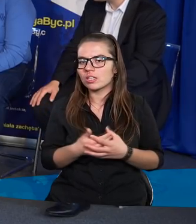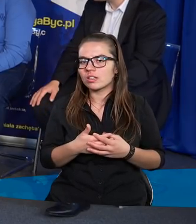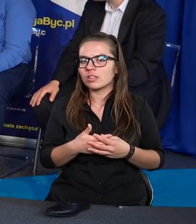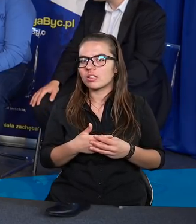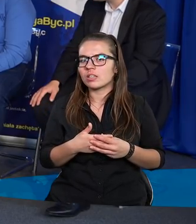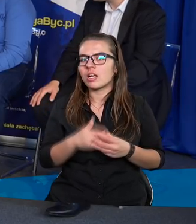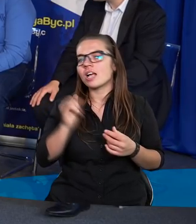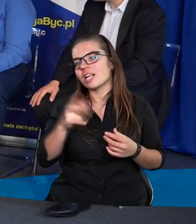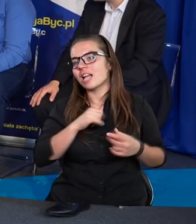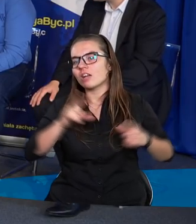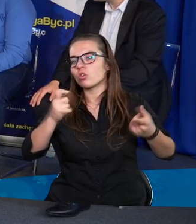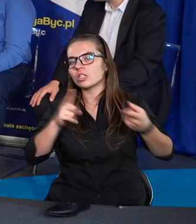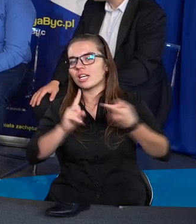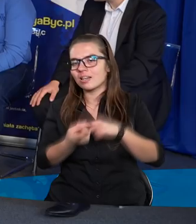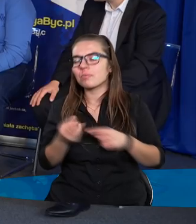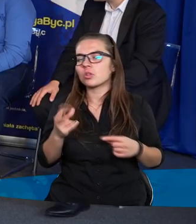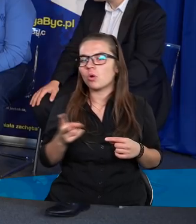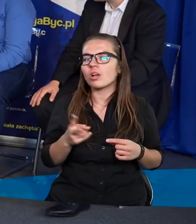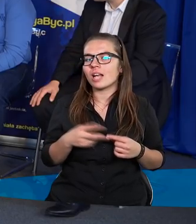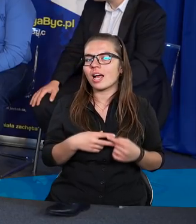Czy jednak coś się zmieniło? Pan powiedział tak,